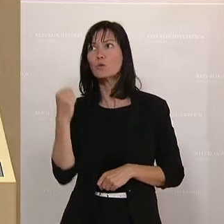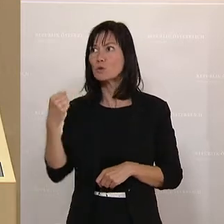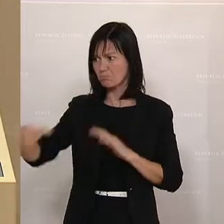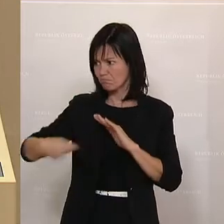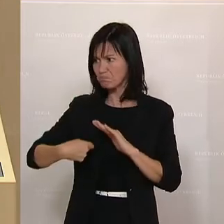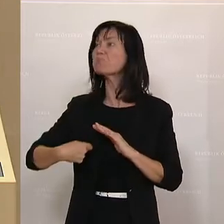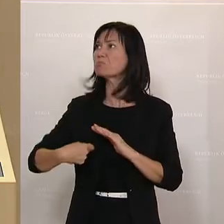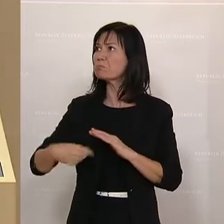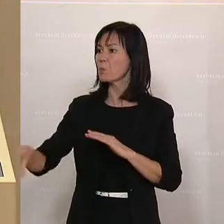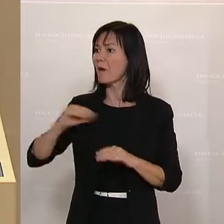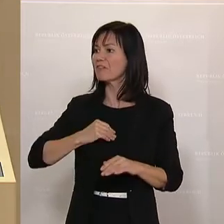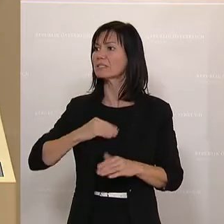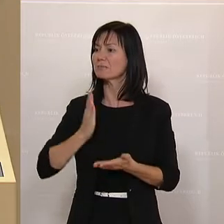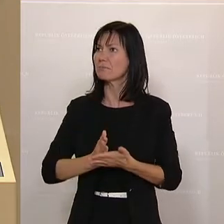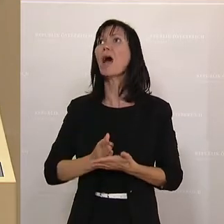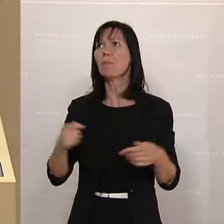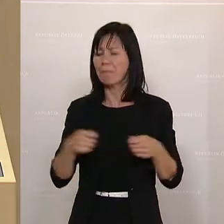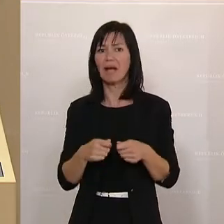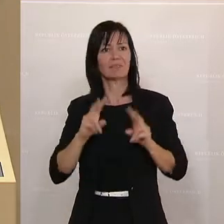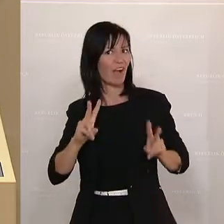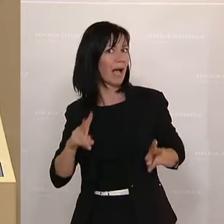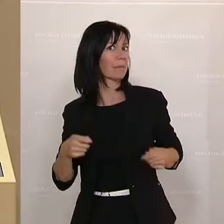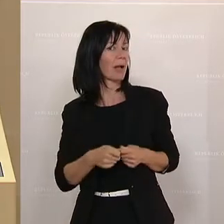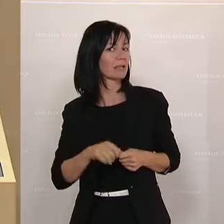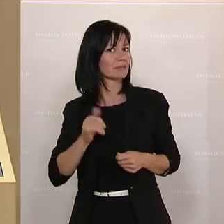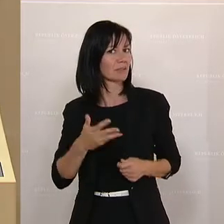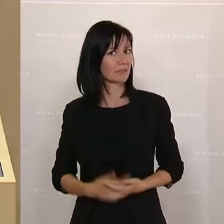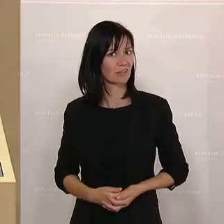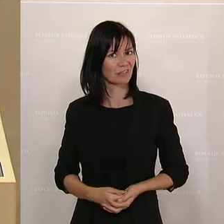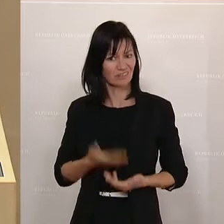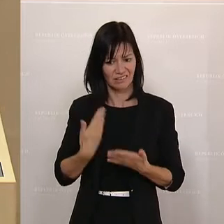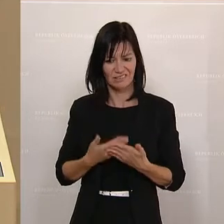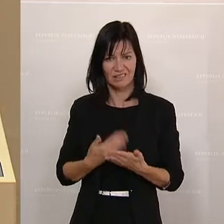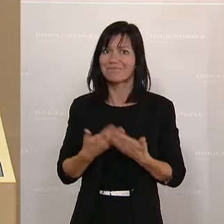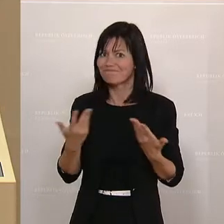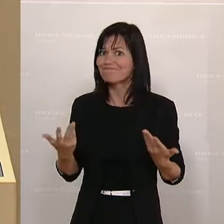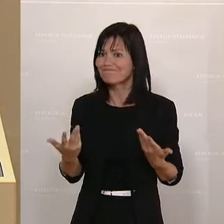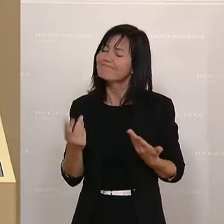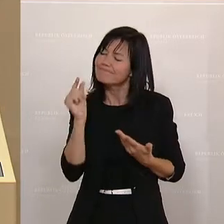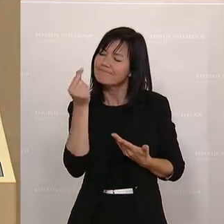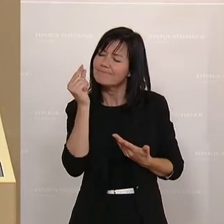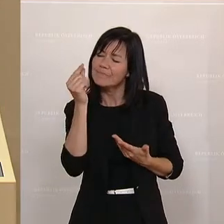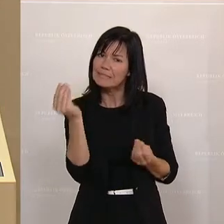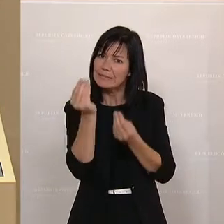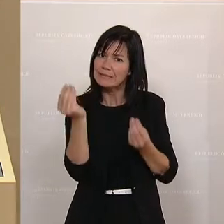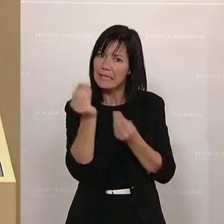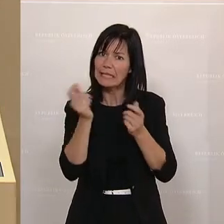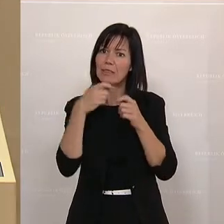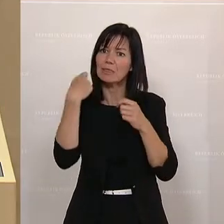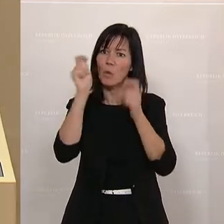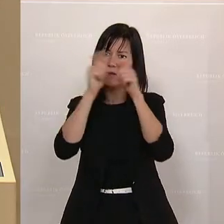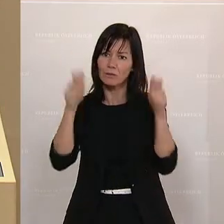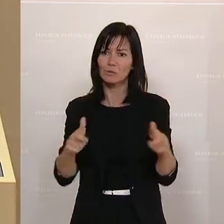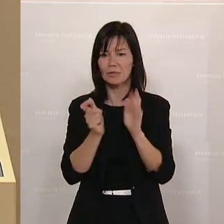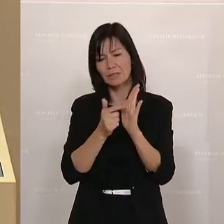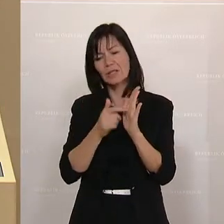entsprechen, wo auch wirklich die Kosten anfallen. Und deshalb, wie gesagt, ist das ein kleiner Funken, den man bei dem Teuerungspaket vielleicht